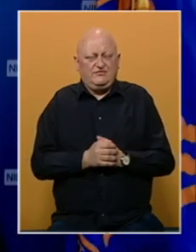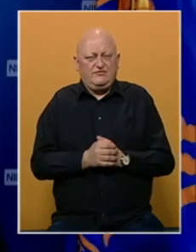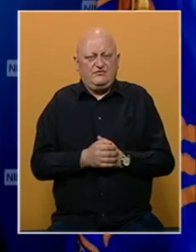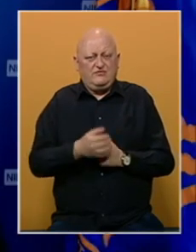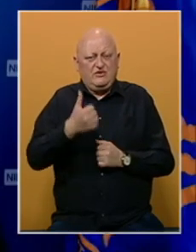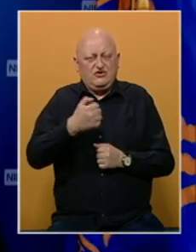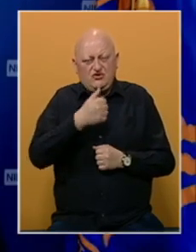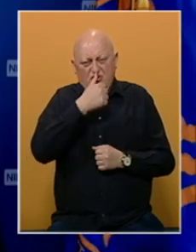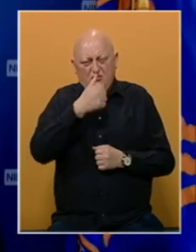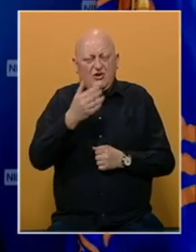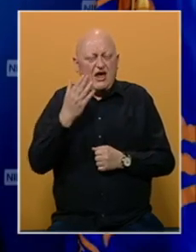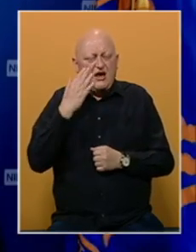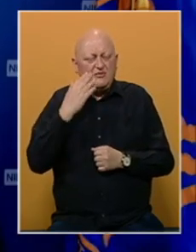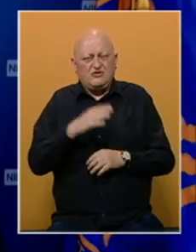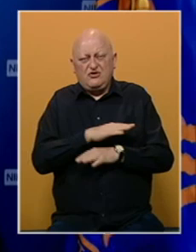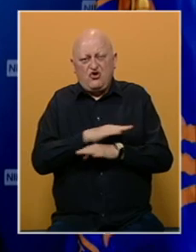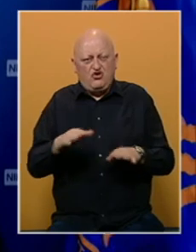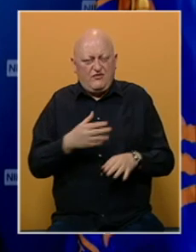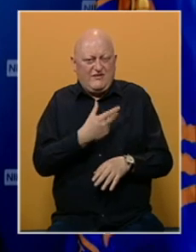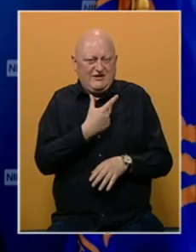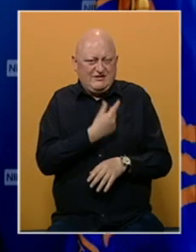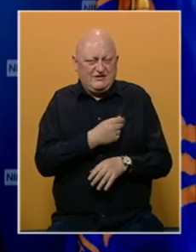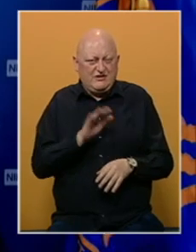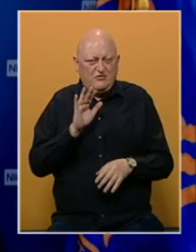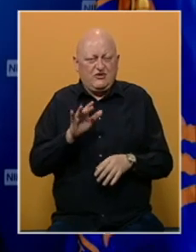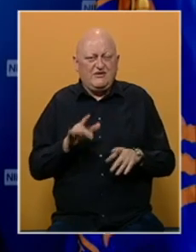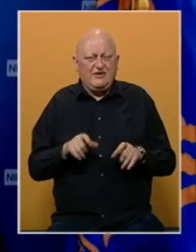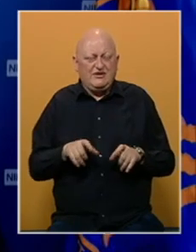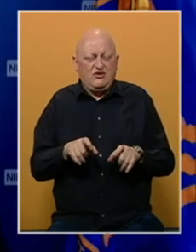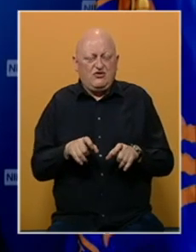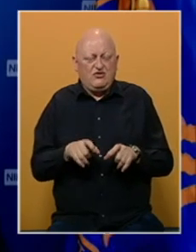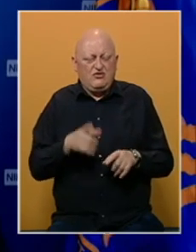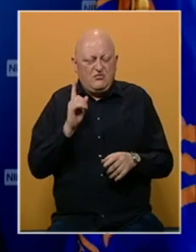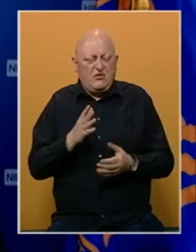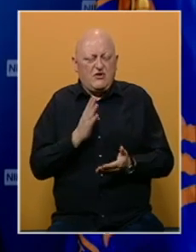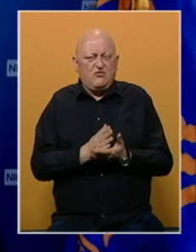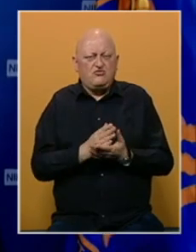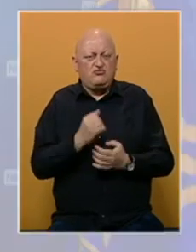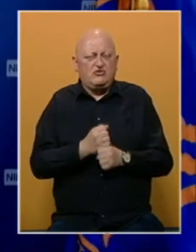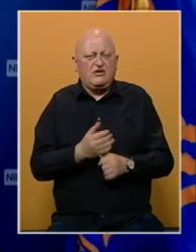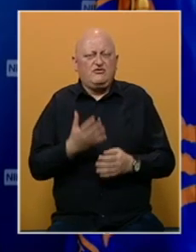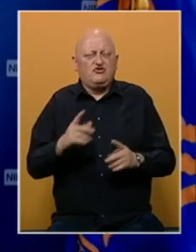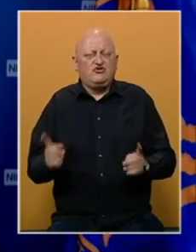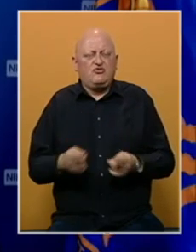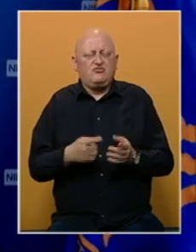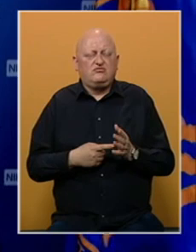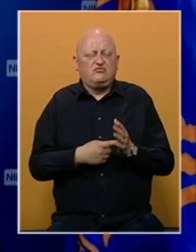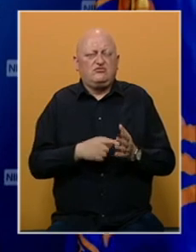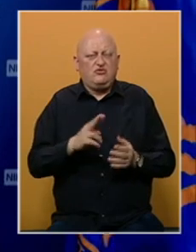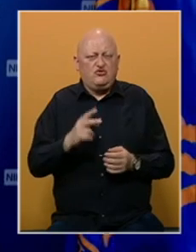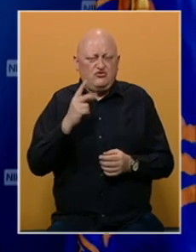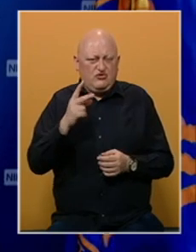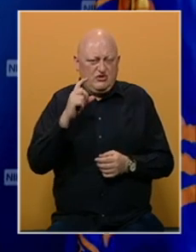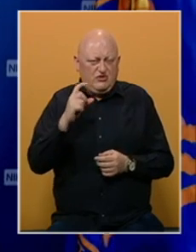Stotinu miliona Amerikanaca u potpunosti je vakcinisano protiv COVID-a 19. Moramo učiniti više u kampanji promoviranja druge